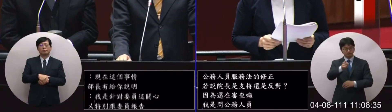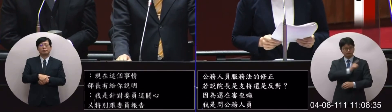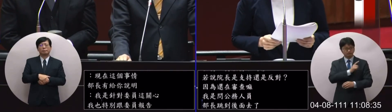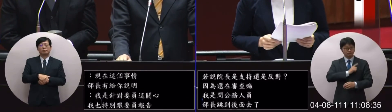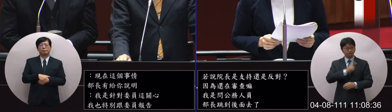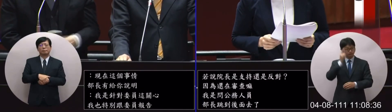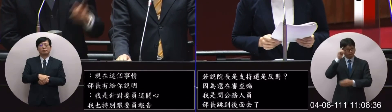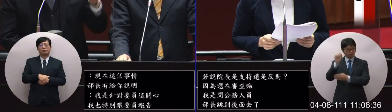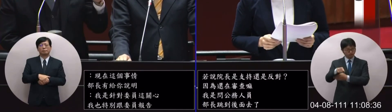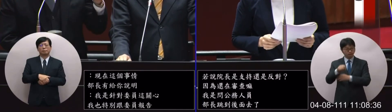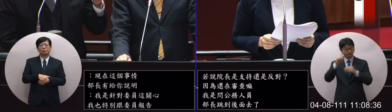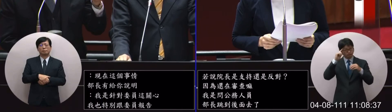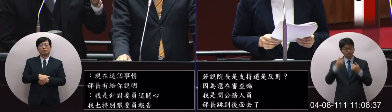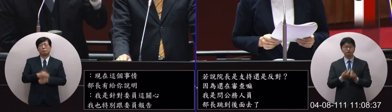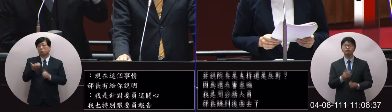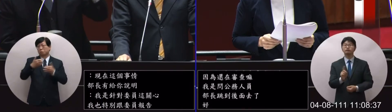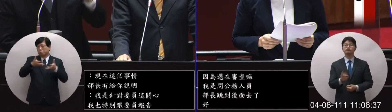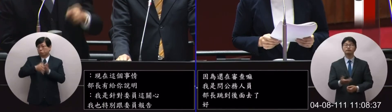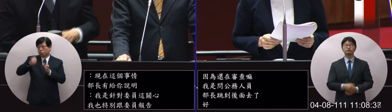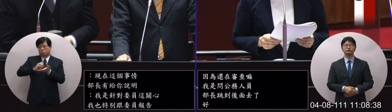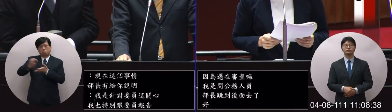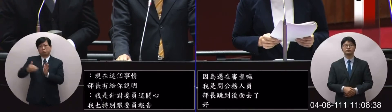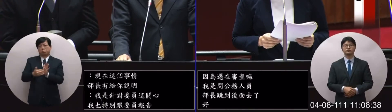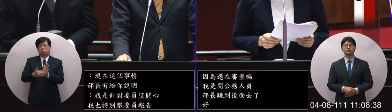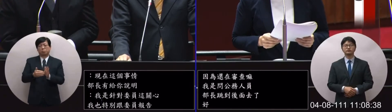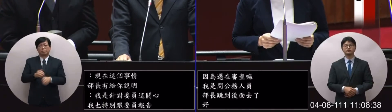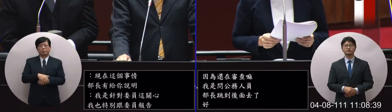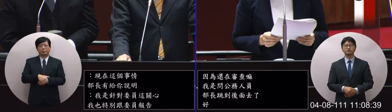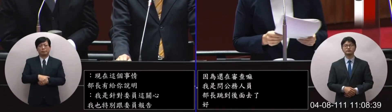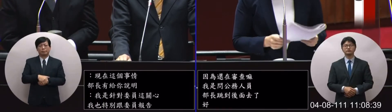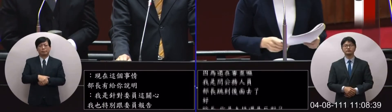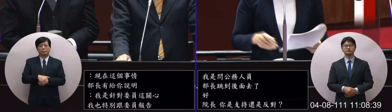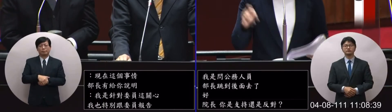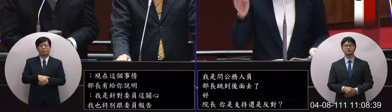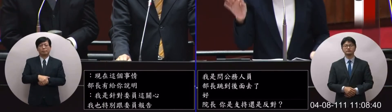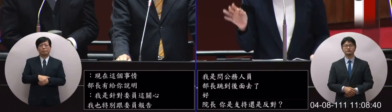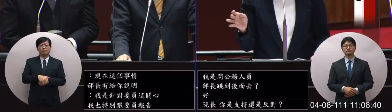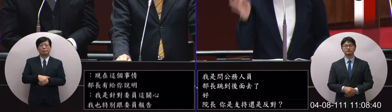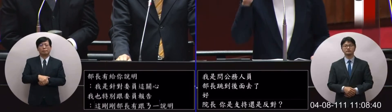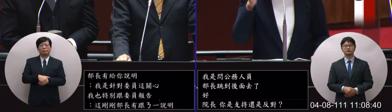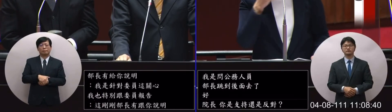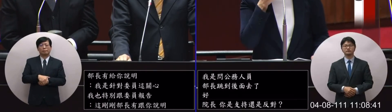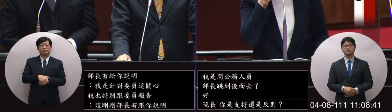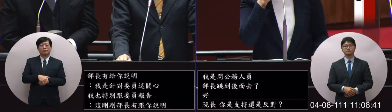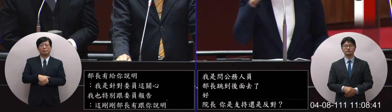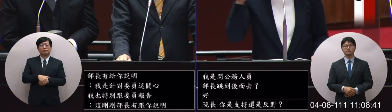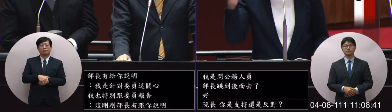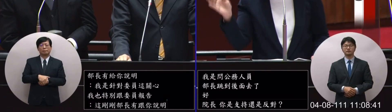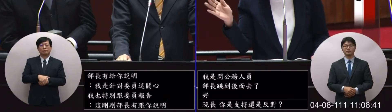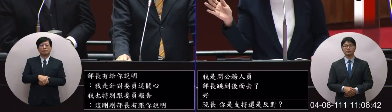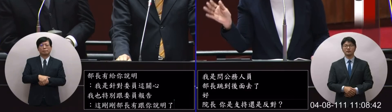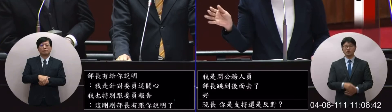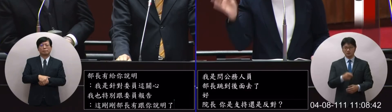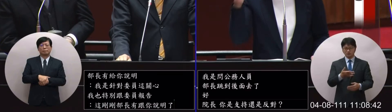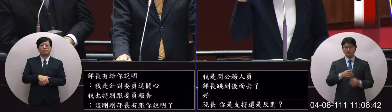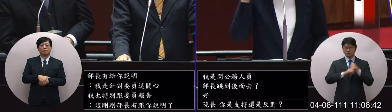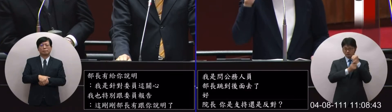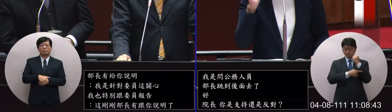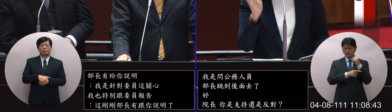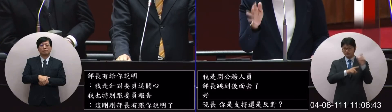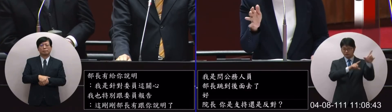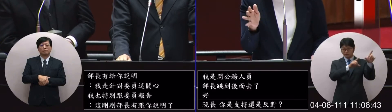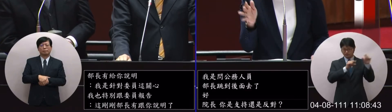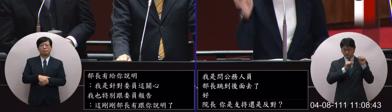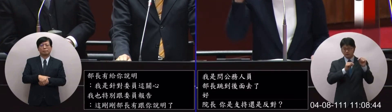支持還是反對就剛剛部長有跟你說明所以就是在法定的時間以外非